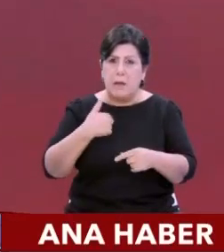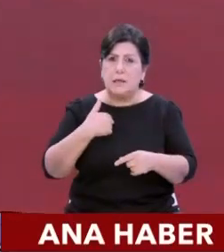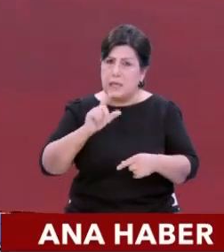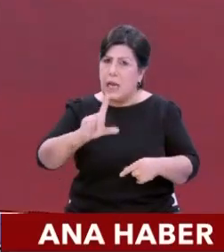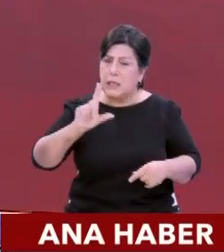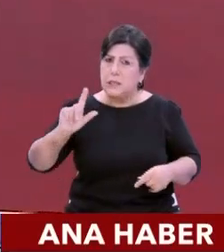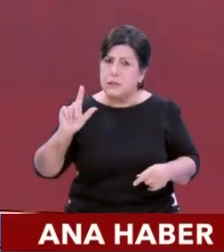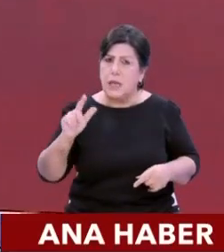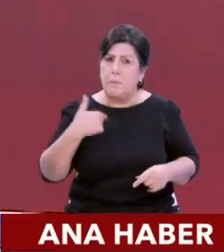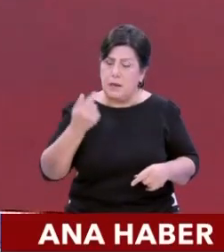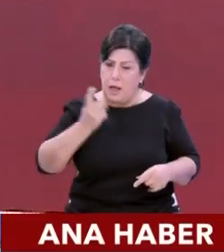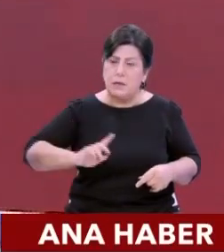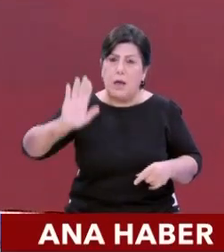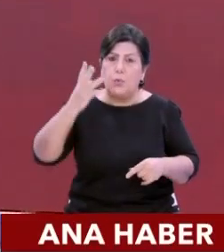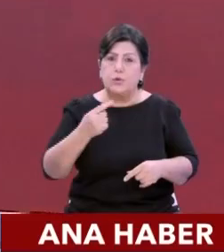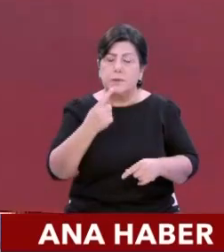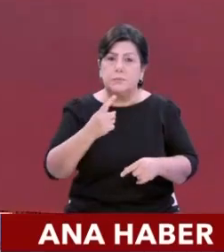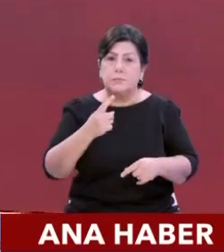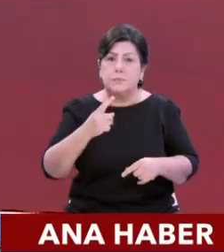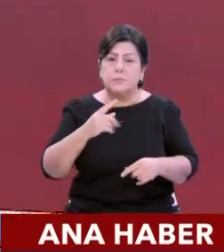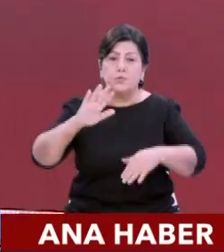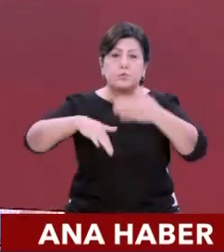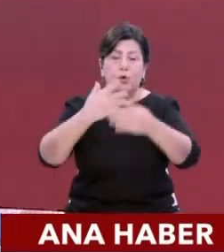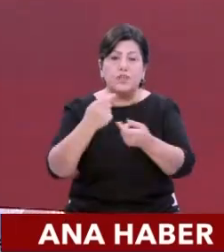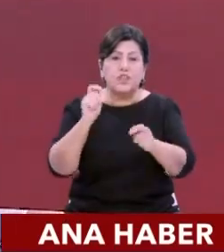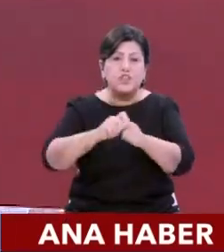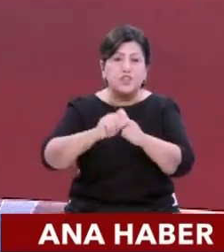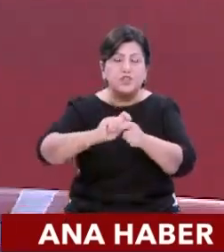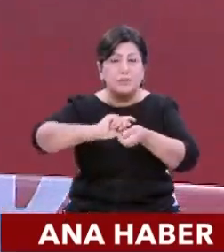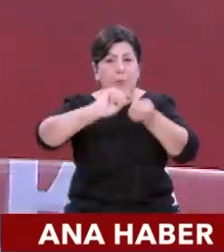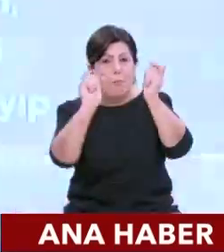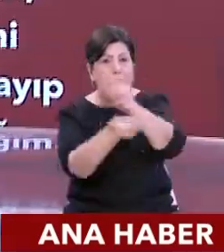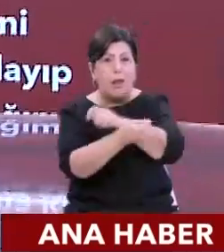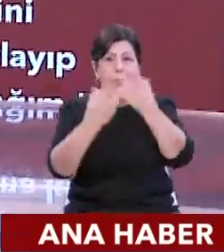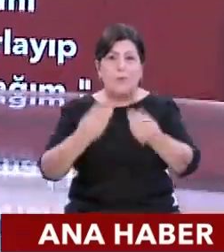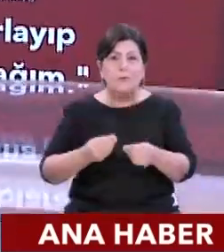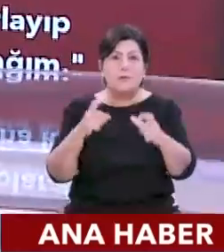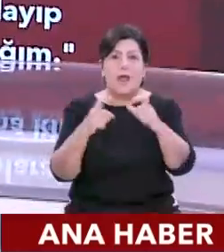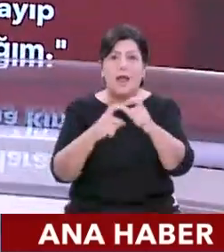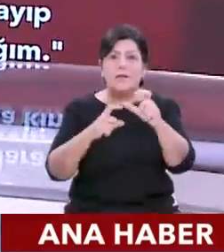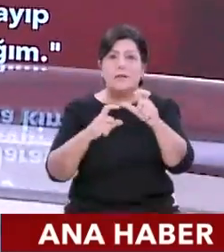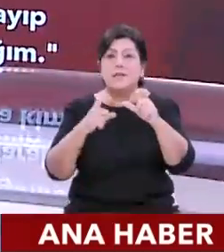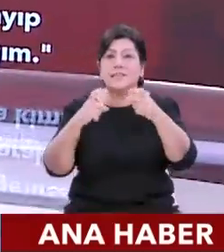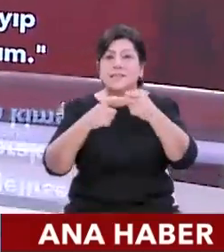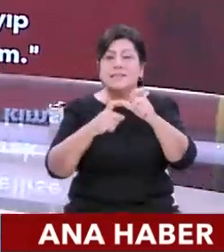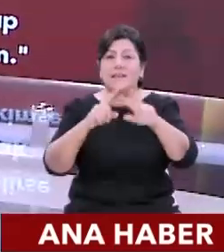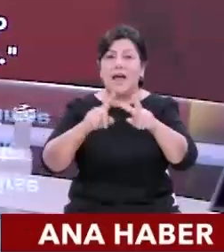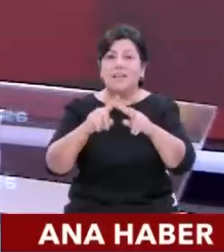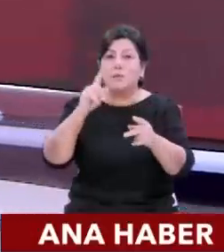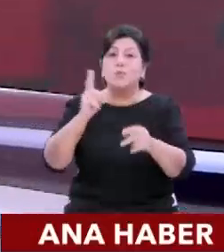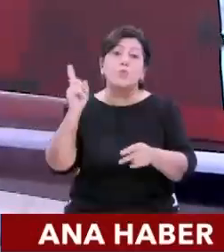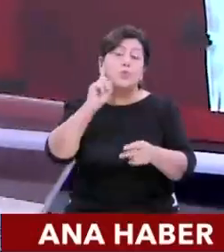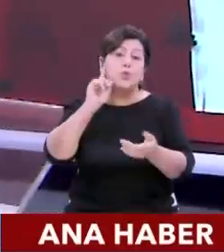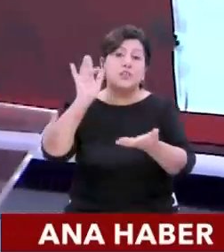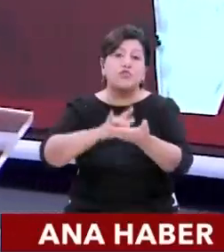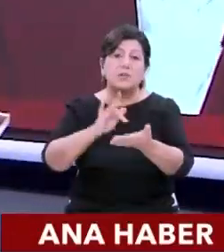olurum dedi. Sonra bir anda işin seyri değişiverdi. Şimdi Ersan Şen, ünlü ceza hukukçusu